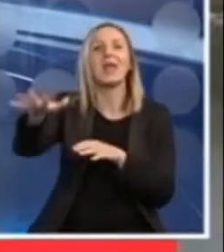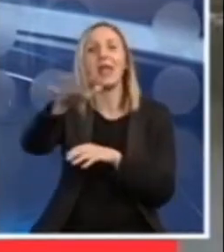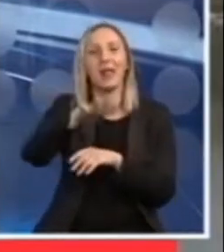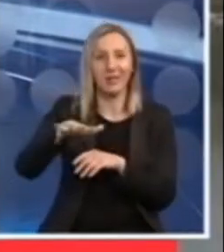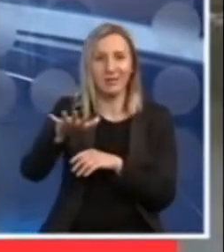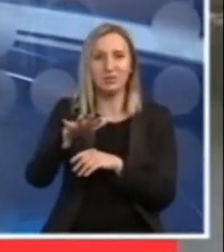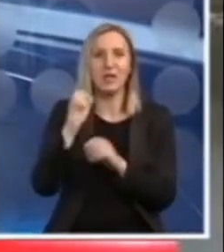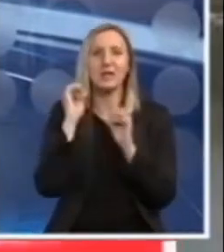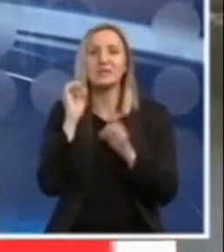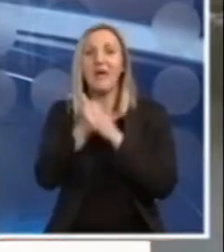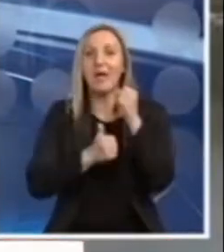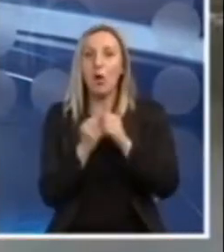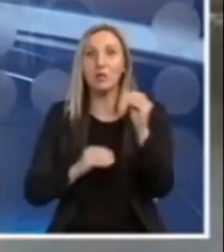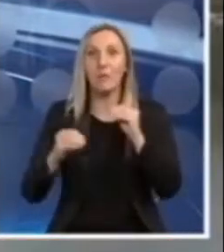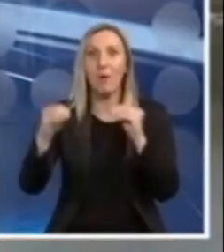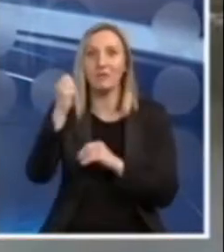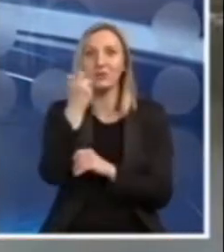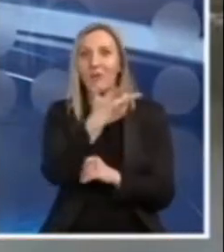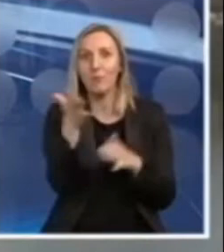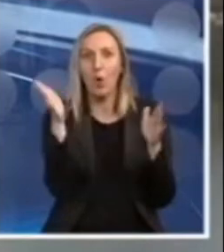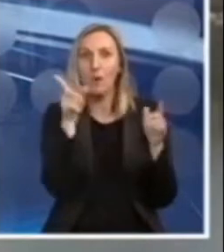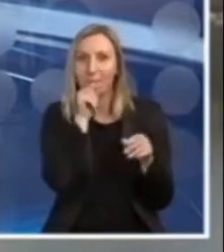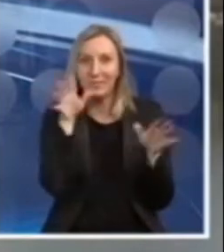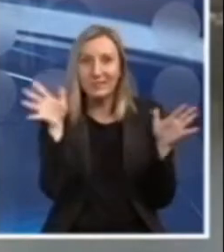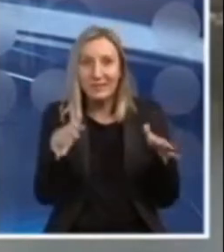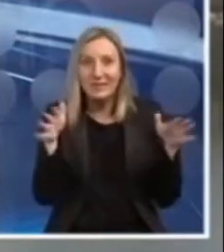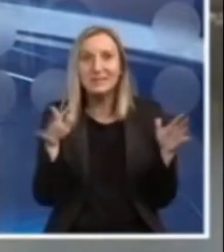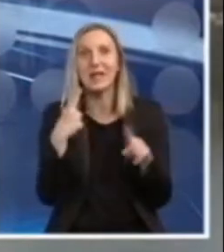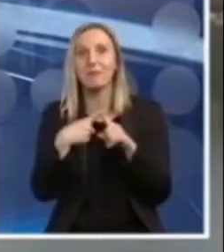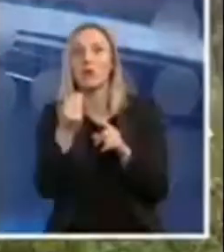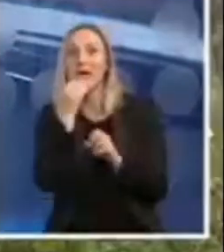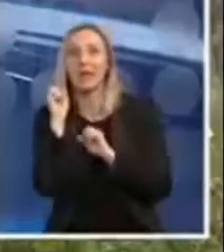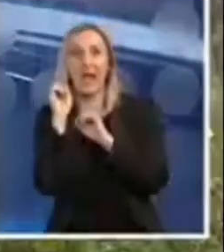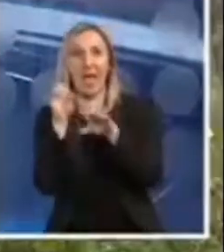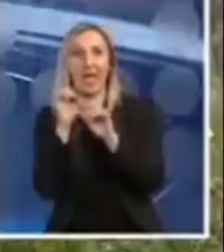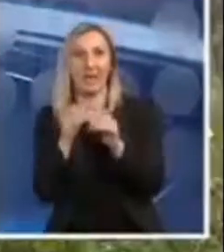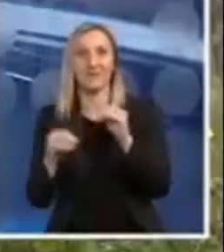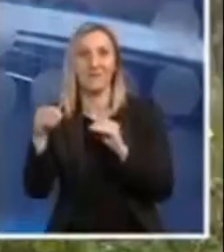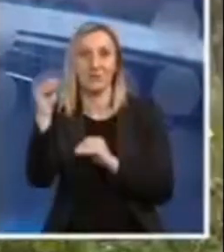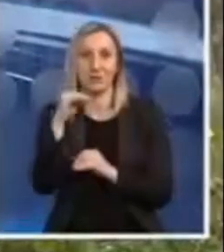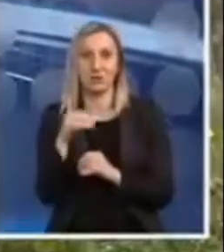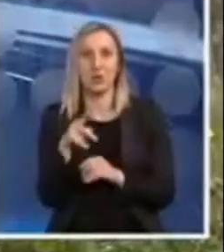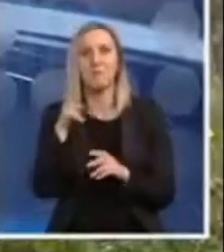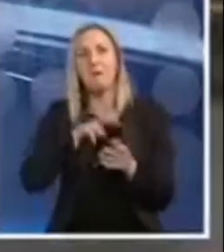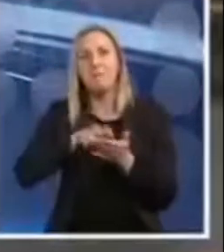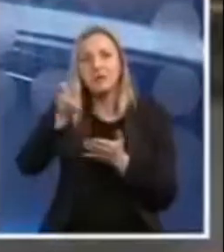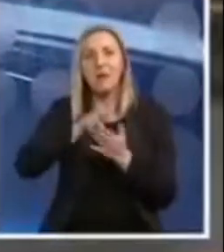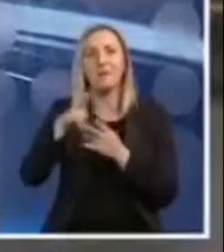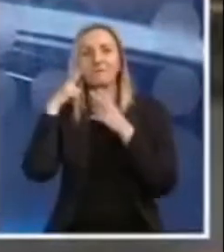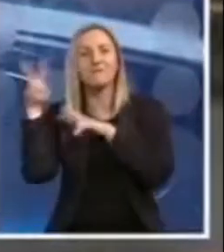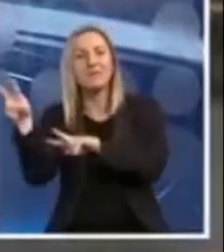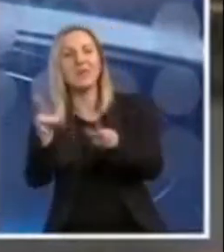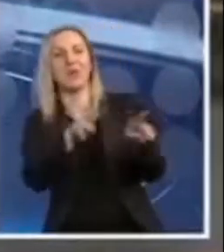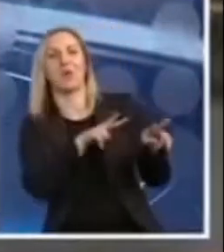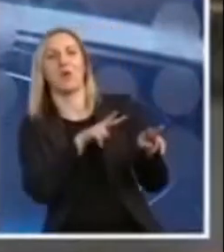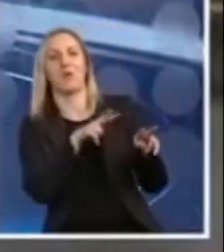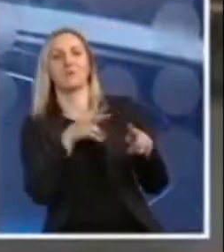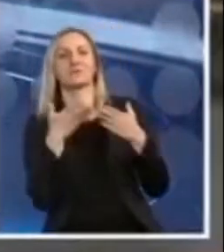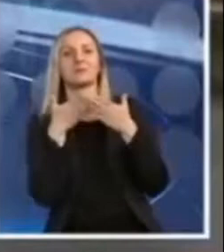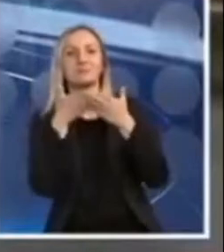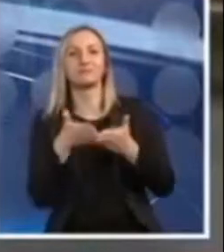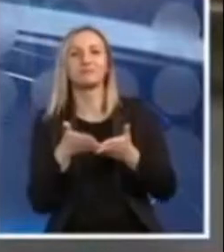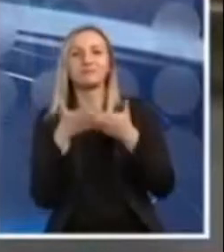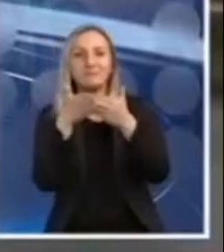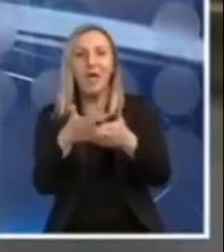otprilike svake godine povećava se i broj ptica i hrane koje iznosimo na hranilište. Uz pešačke staze, vidikovce i vožnju jezerom,